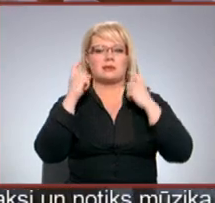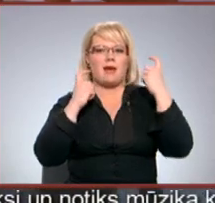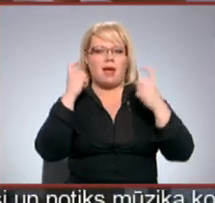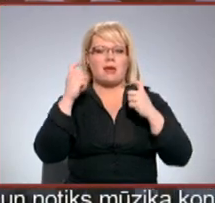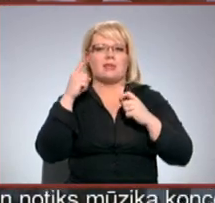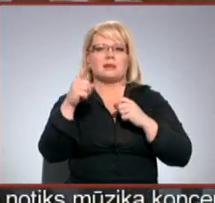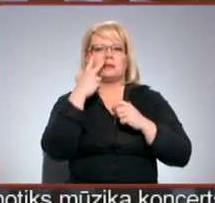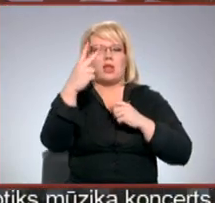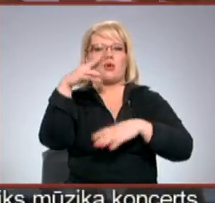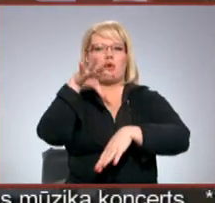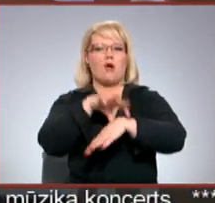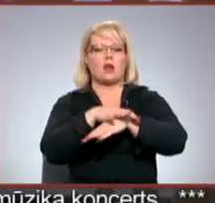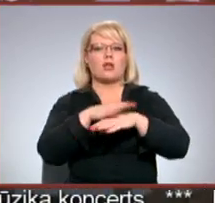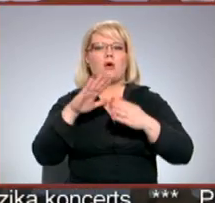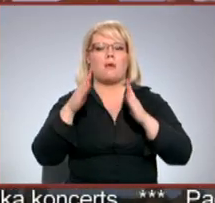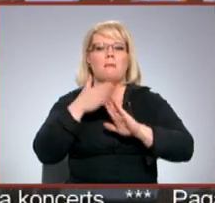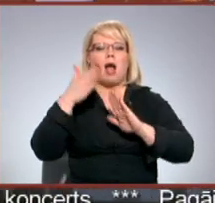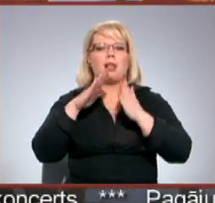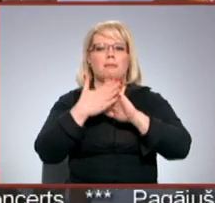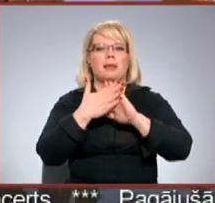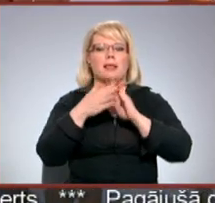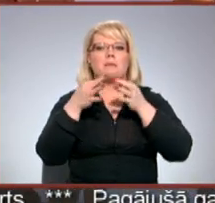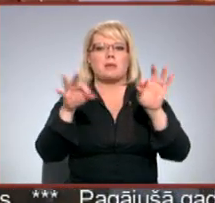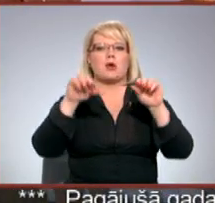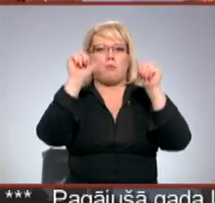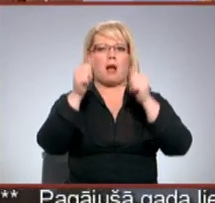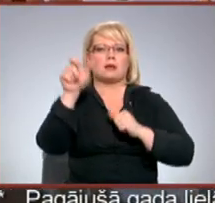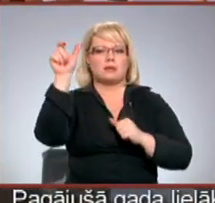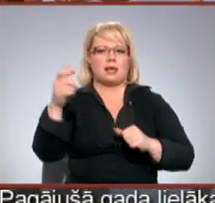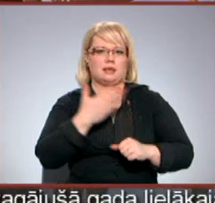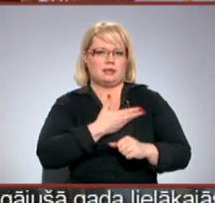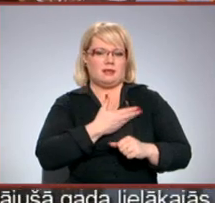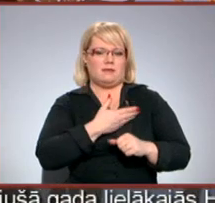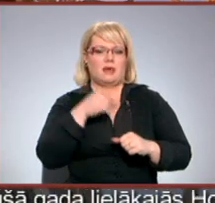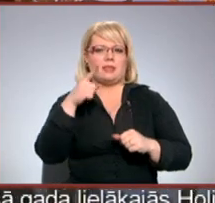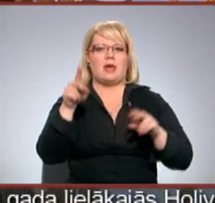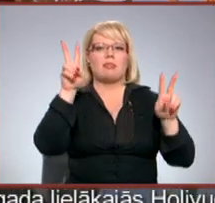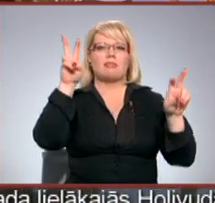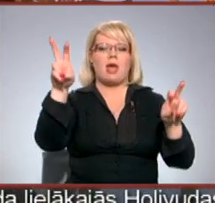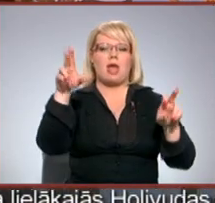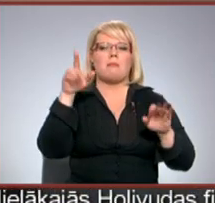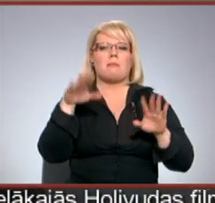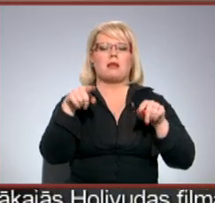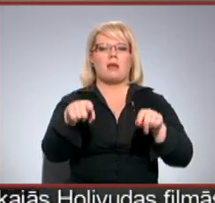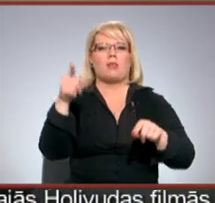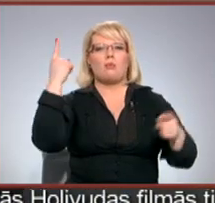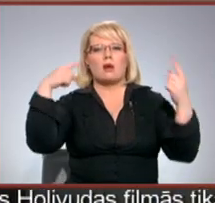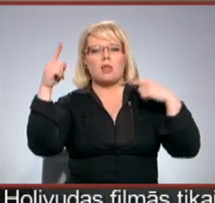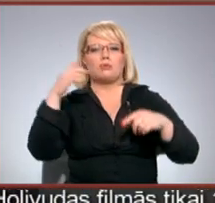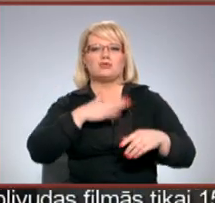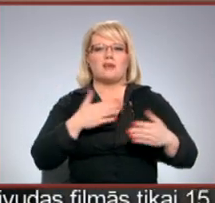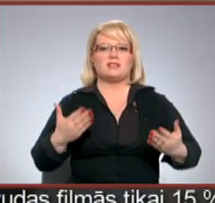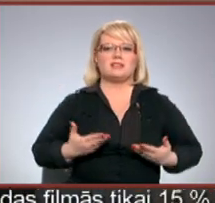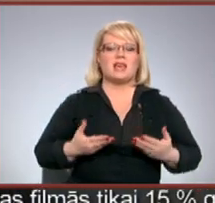skatījums uz kādu konkrētu maltilī dzīvojošu savdabi brīvmākslinieku. Tā tēma ir par tādu radošu, savas